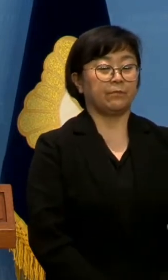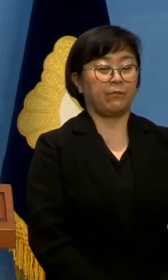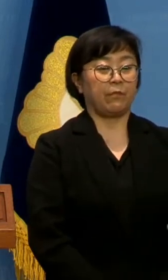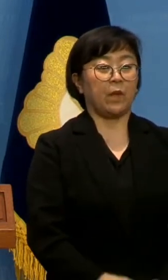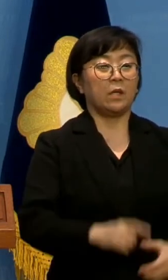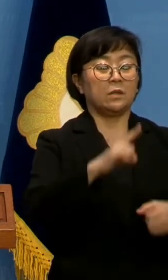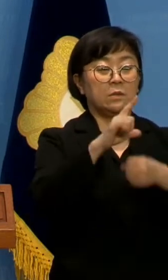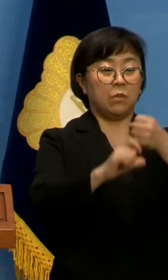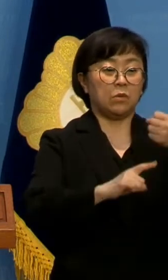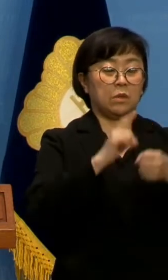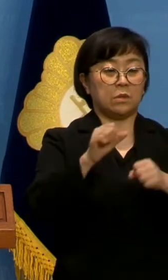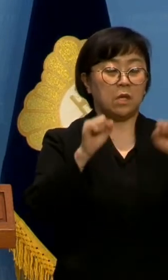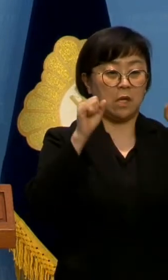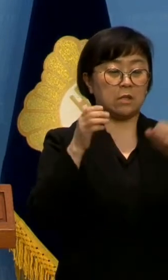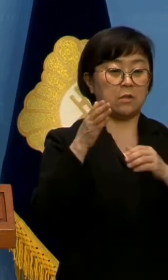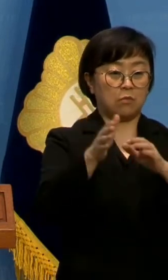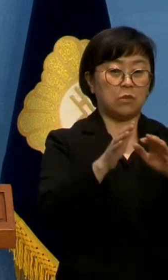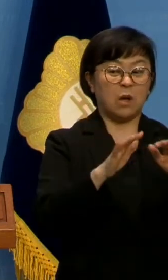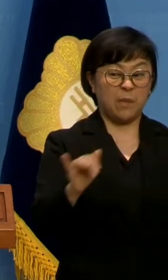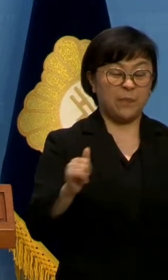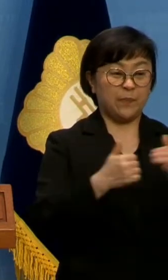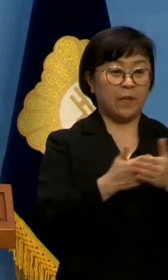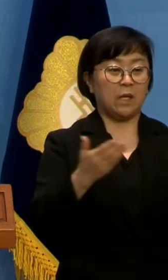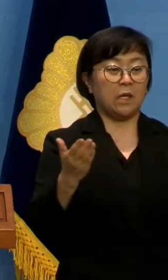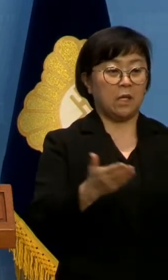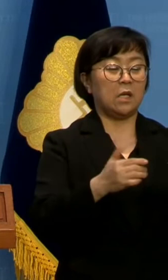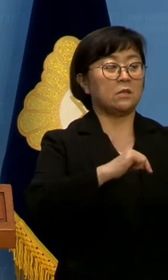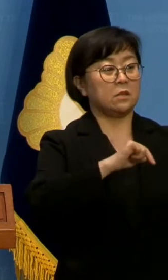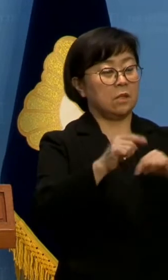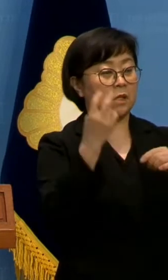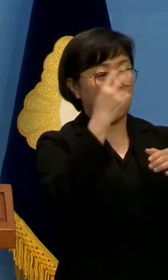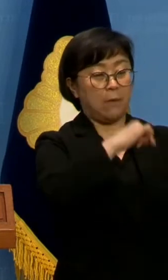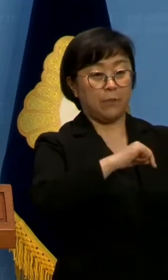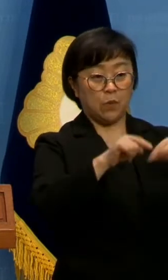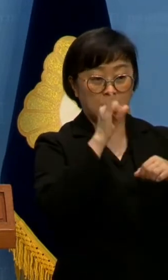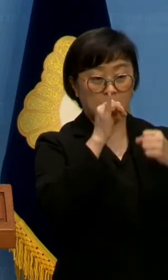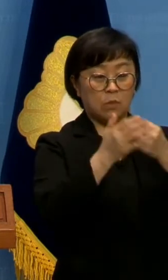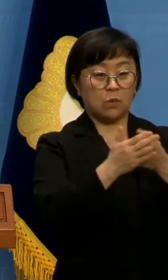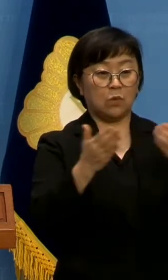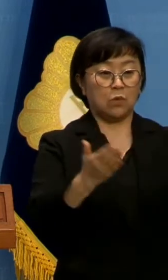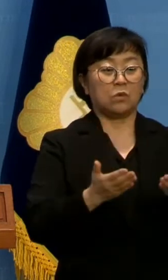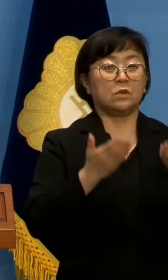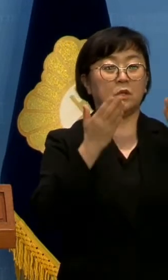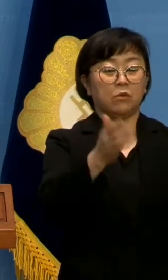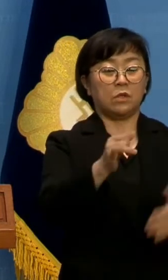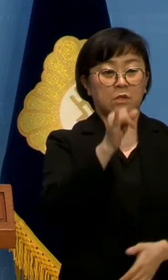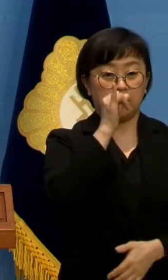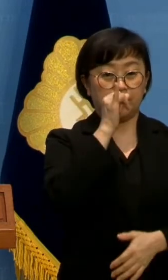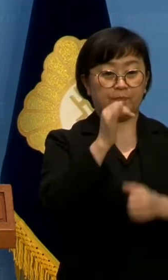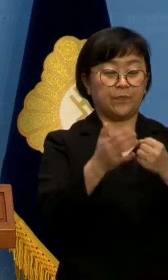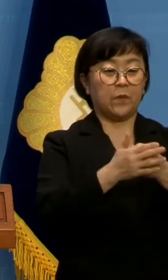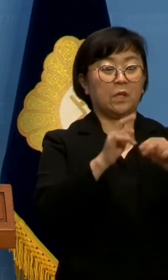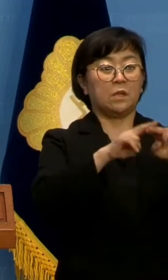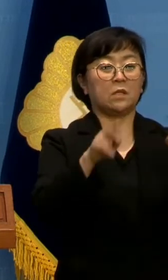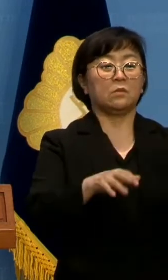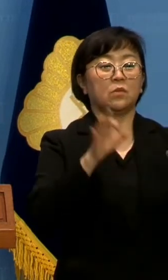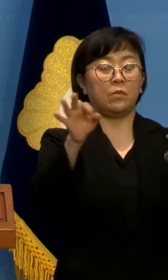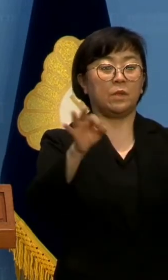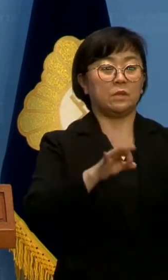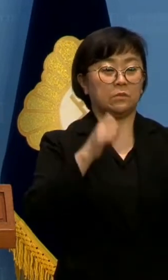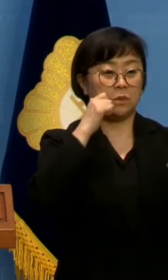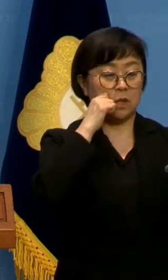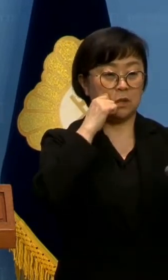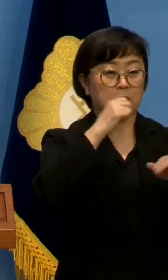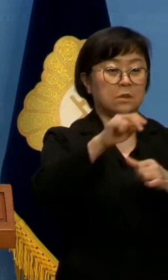15년차 헬스트레이어원은 업무 지휘 감독을 받으며 노동을 제공했으나 퇴직금조차 받지